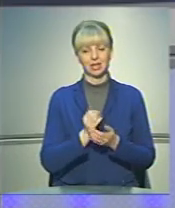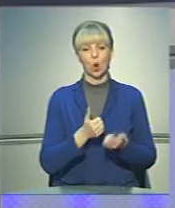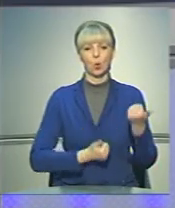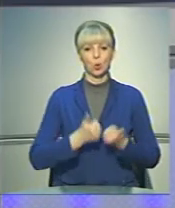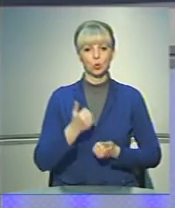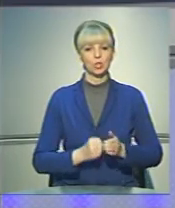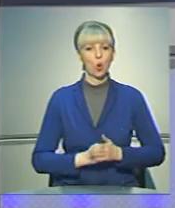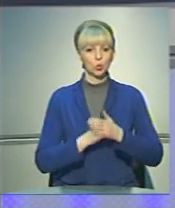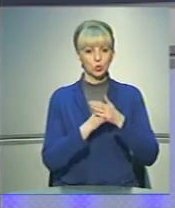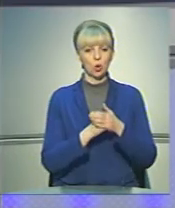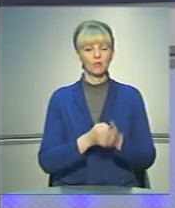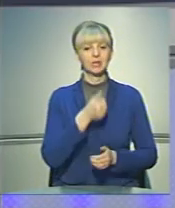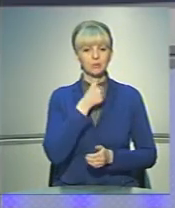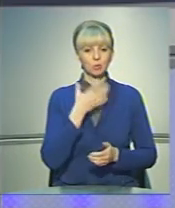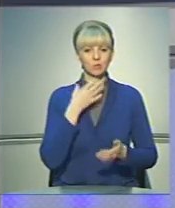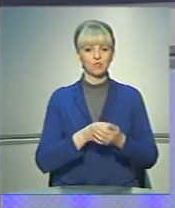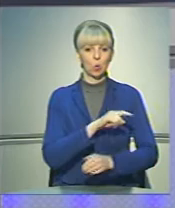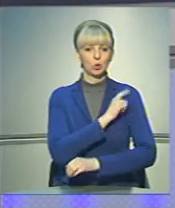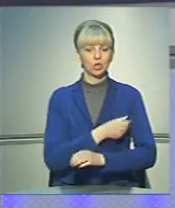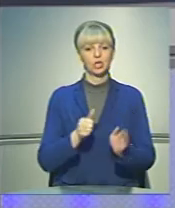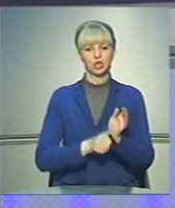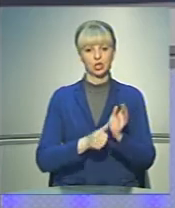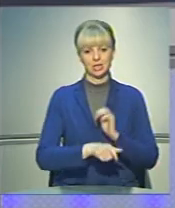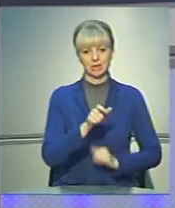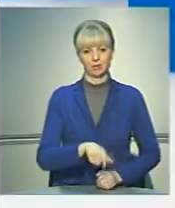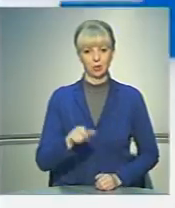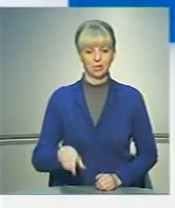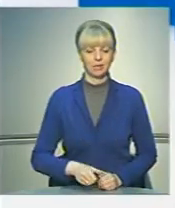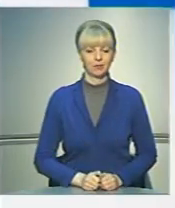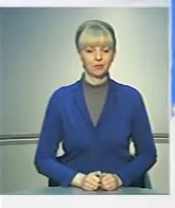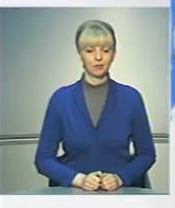конкурсній основі. Спробували свої сили 60 осіб.